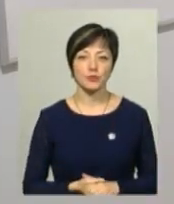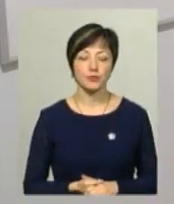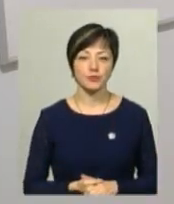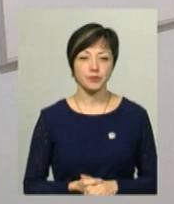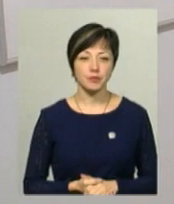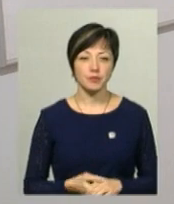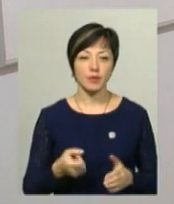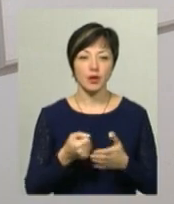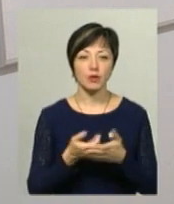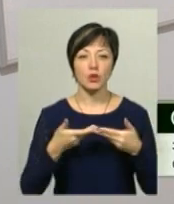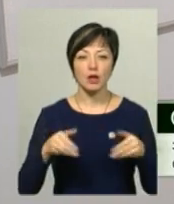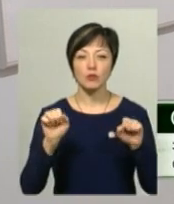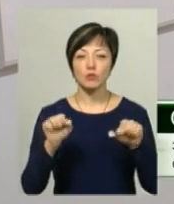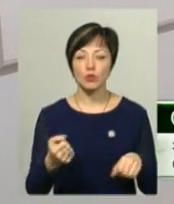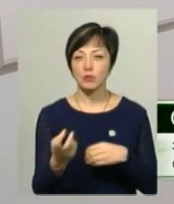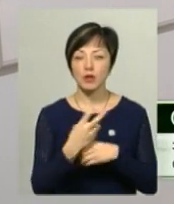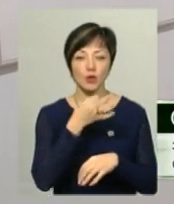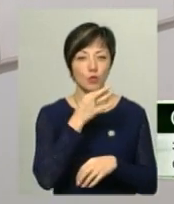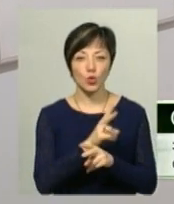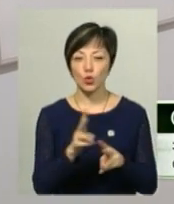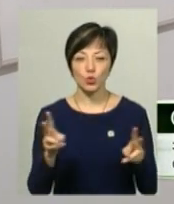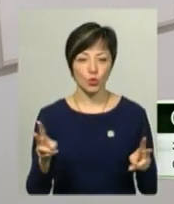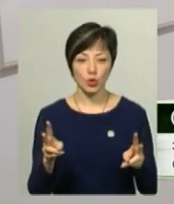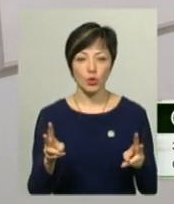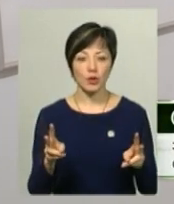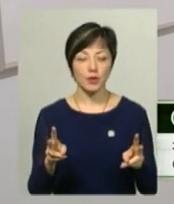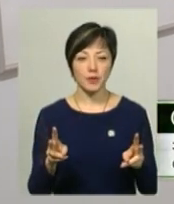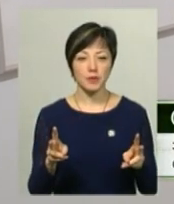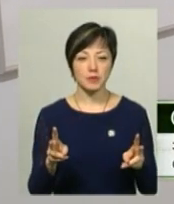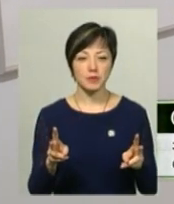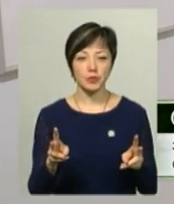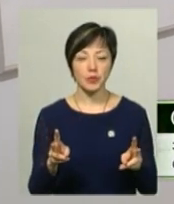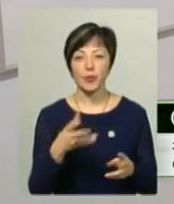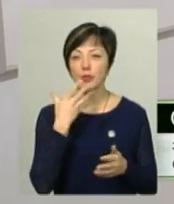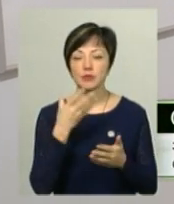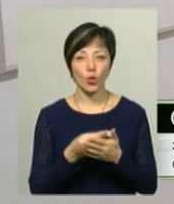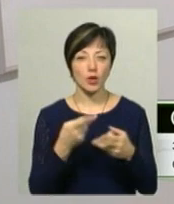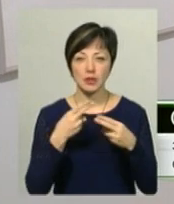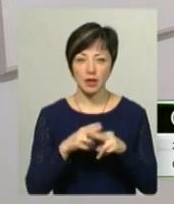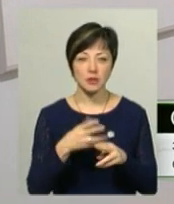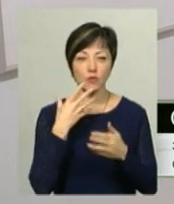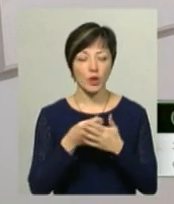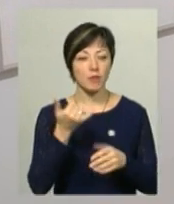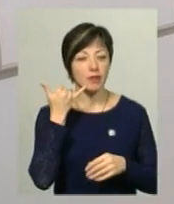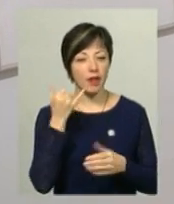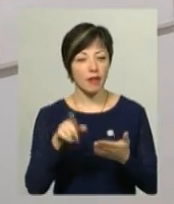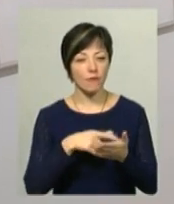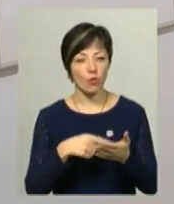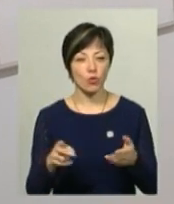До нас можуть зайти будь-хто абсолютно з своєю технікою, своїм телефоном,